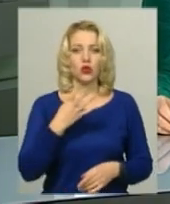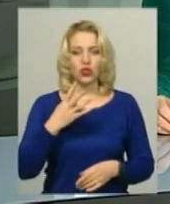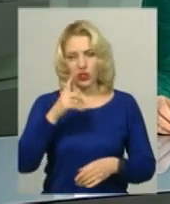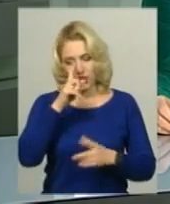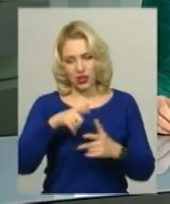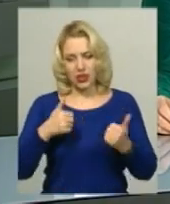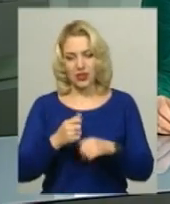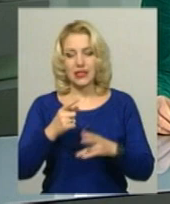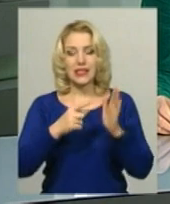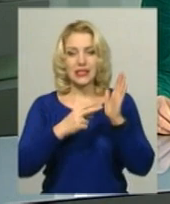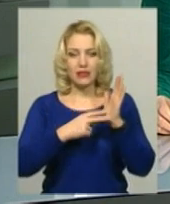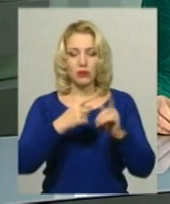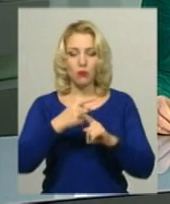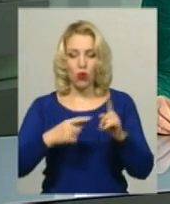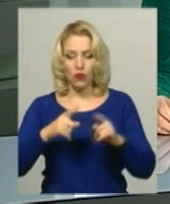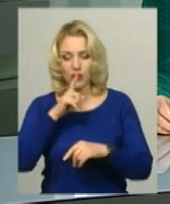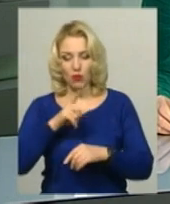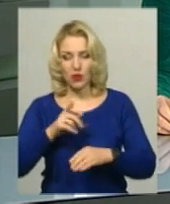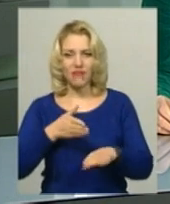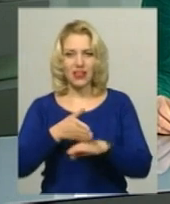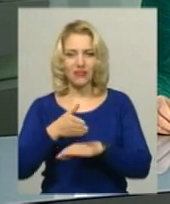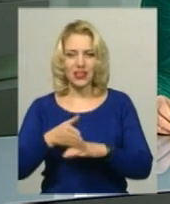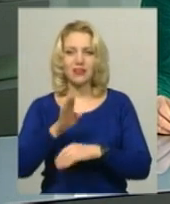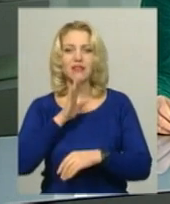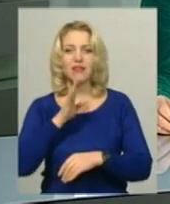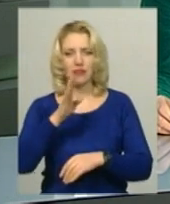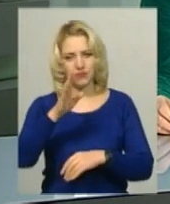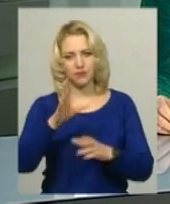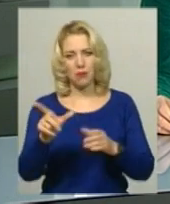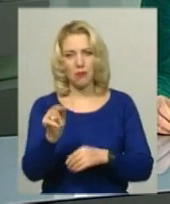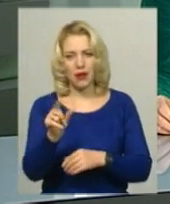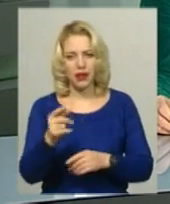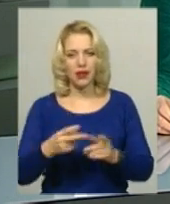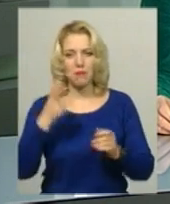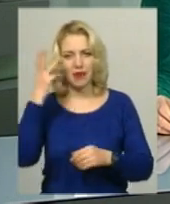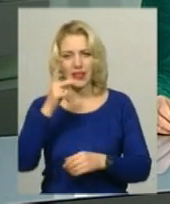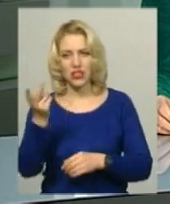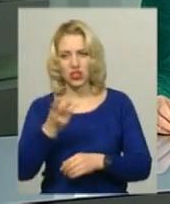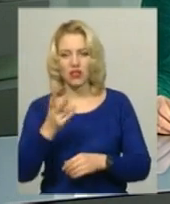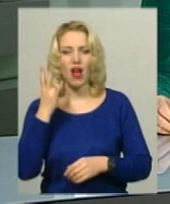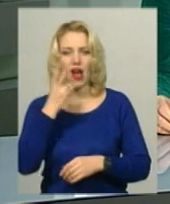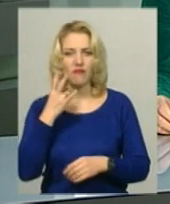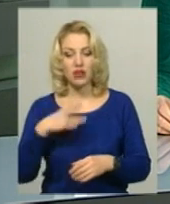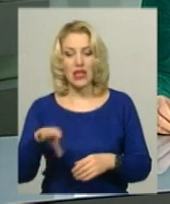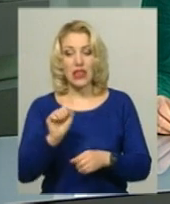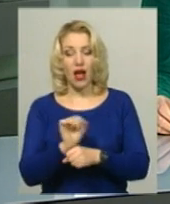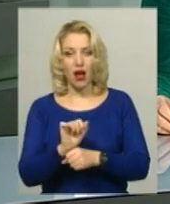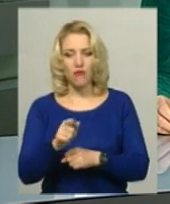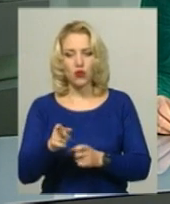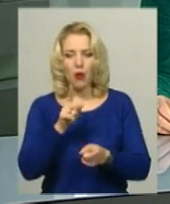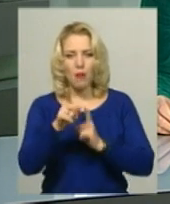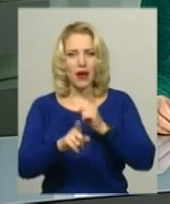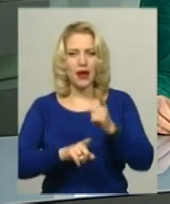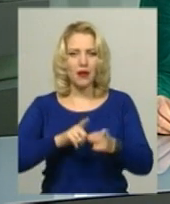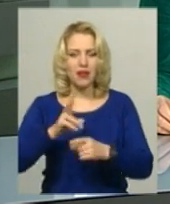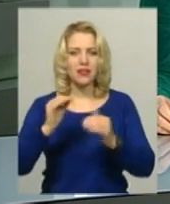за 7,5 місяці відвідували хмельничани Слава Кравчук та Олена Садома в Африці. Усе на авто, яке переобладнали у будинок